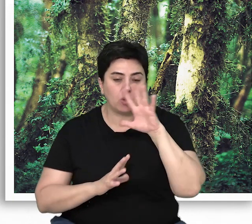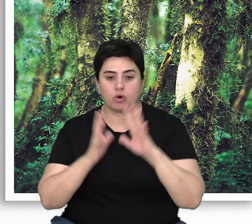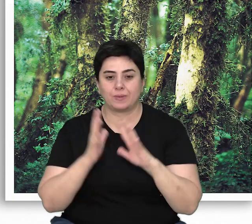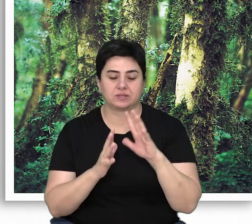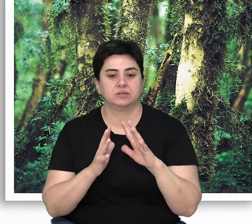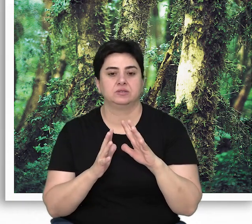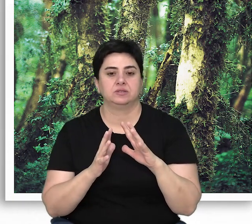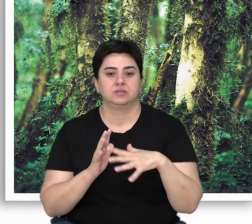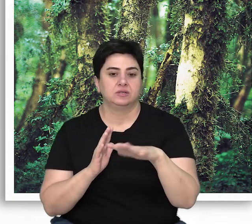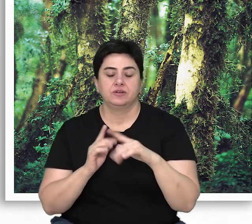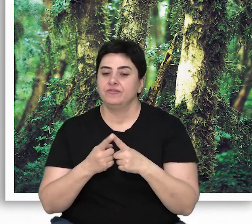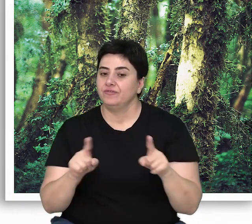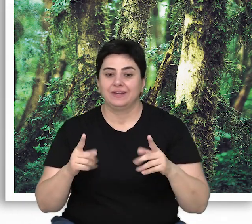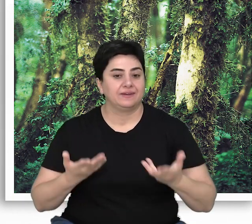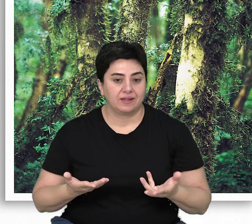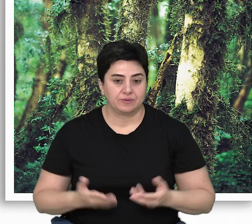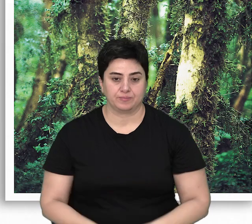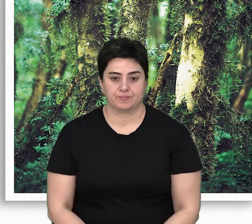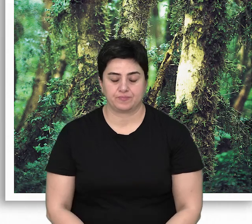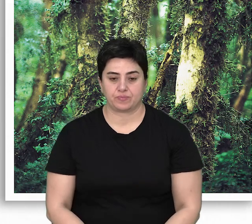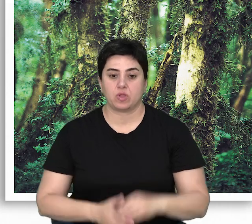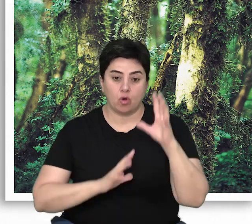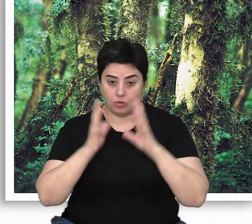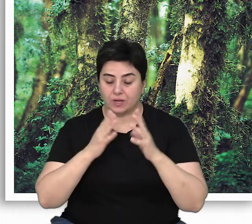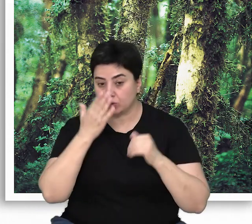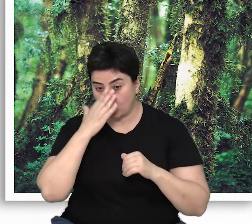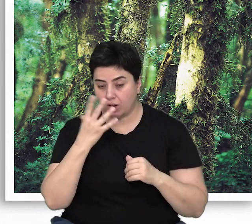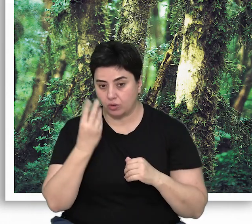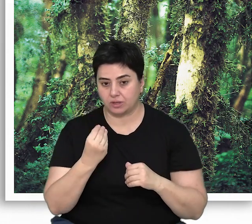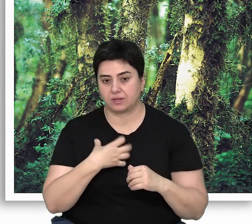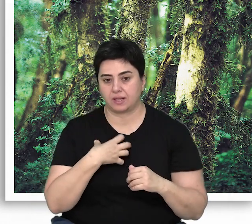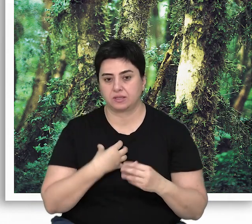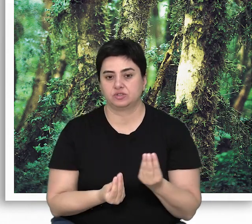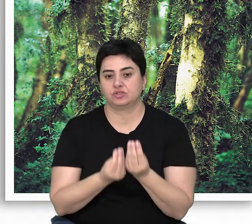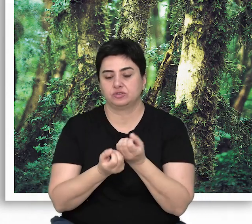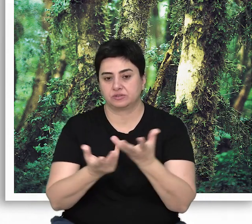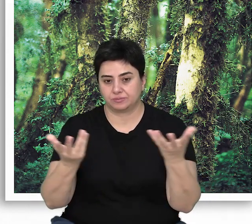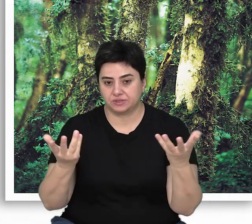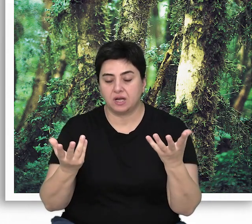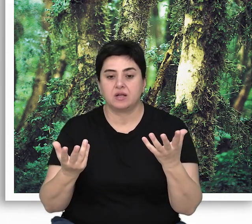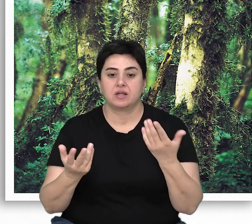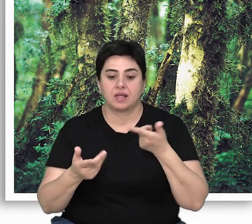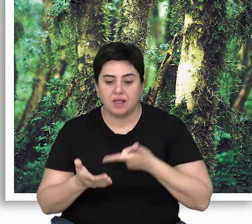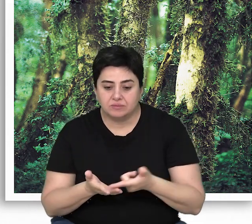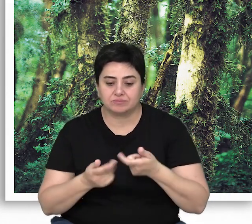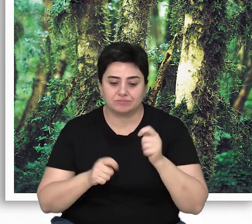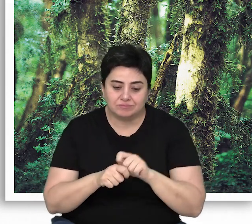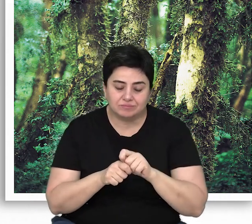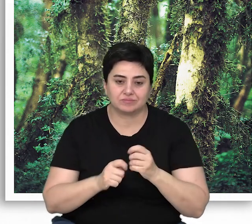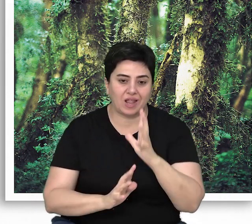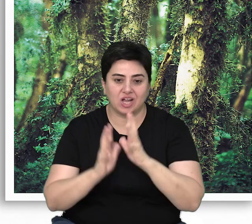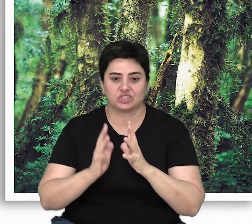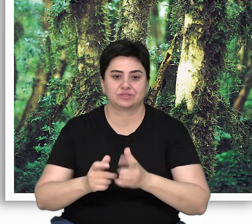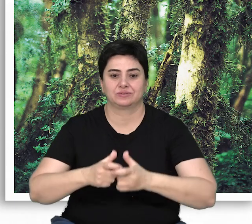yaşlı ormanların ormanlık alanlardan farkı nedir? Ormanlar doğal olarak kendiliğinden oluşmuş ya da ekim-dikimle